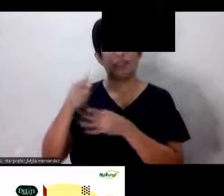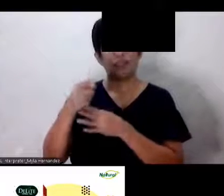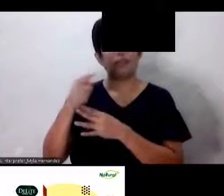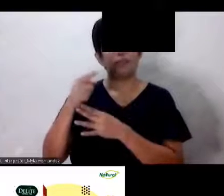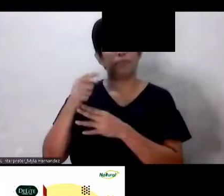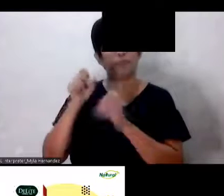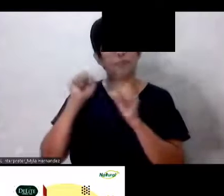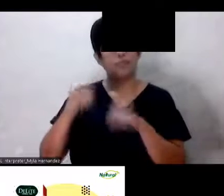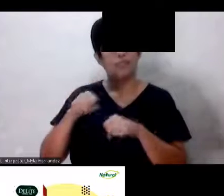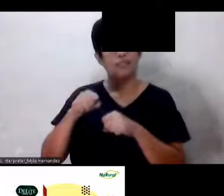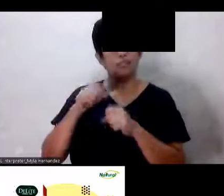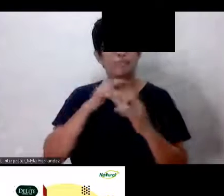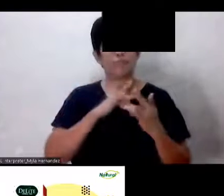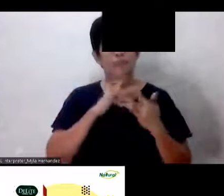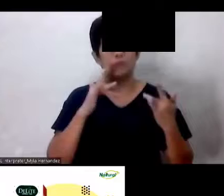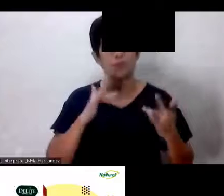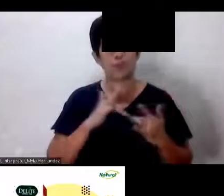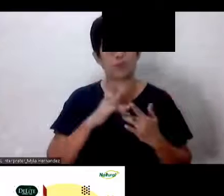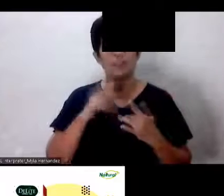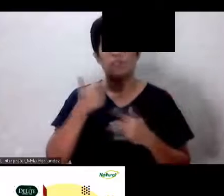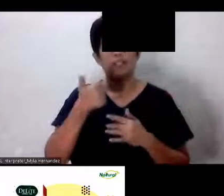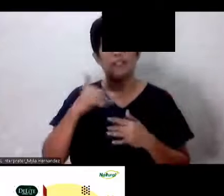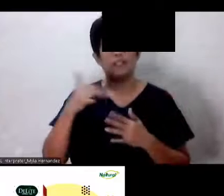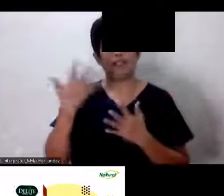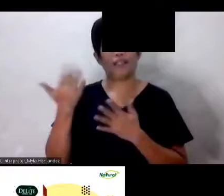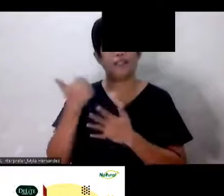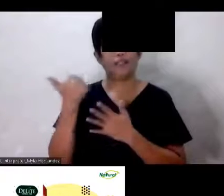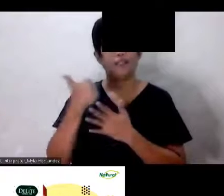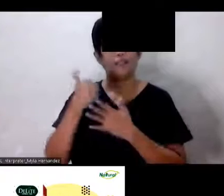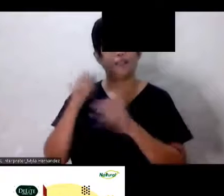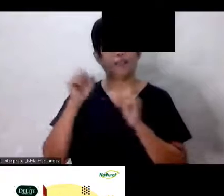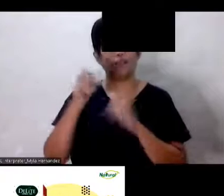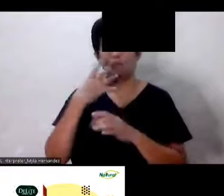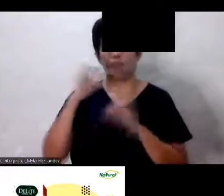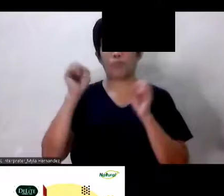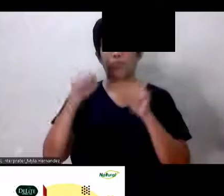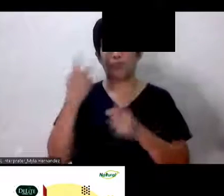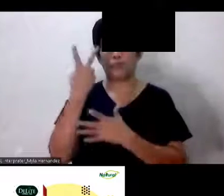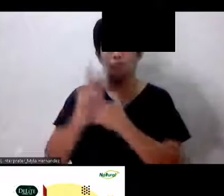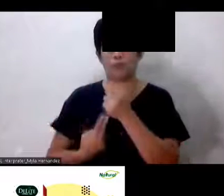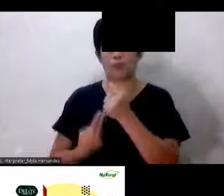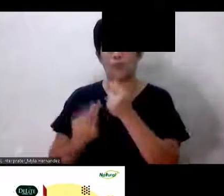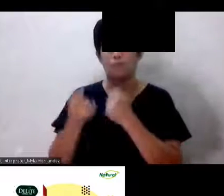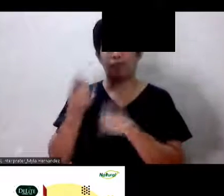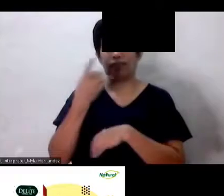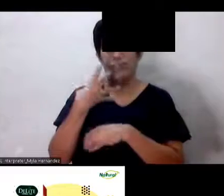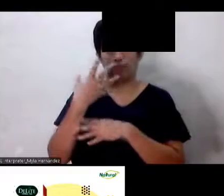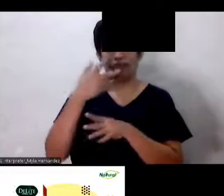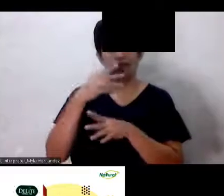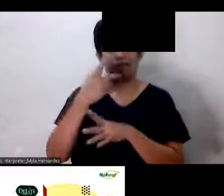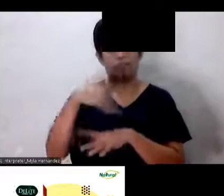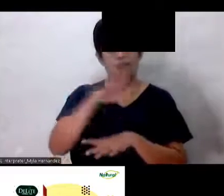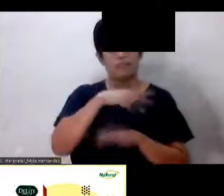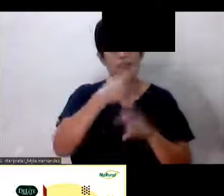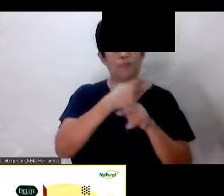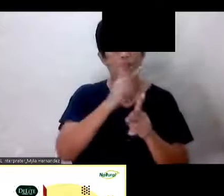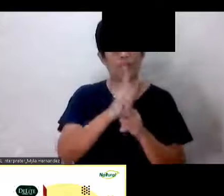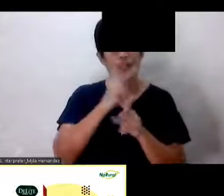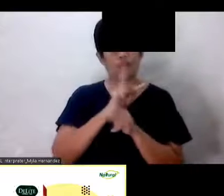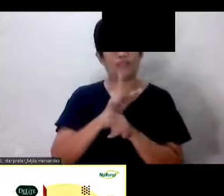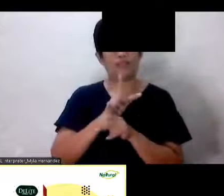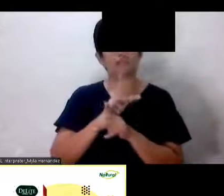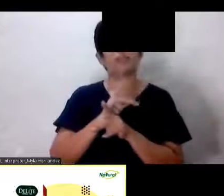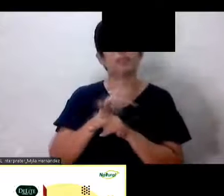maintenance Para sa puso O kung ano man Yung iniinom nila Pwede daw bang isabay Ang ating mga produkto Napaka